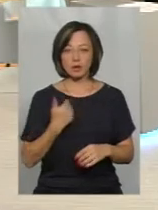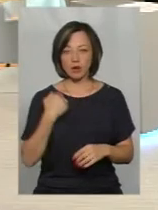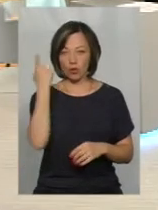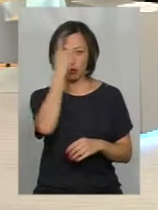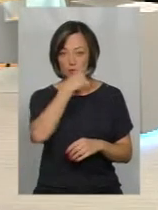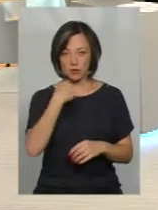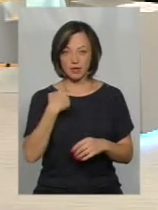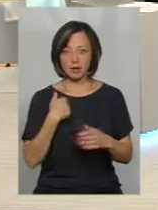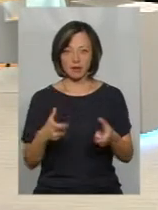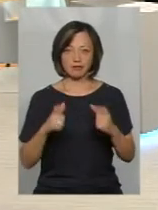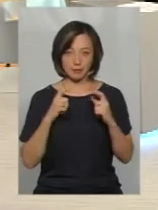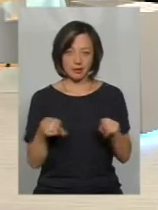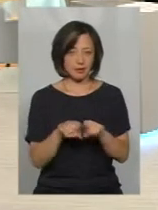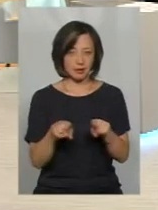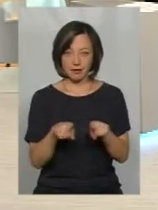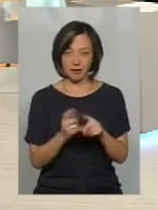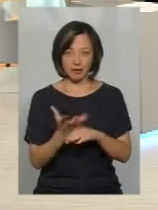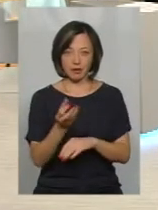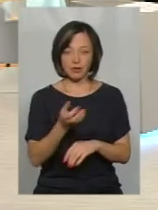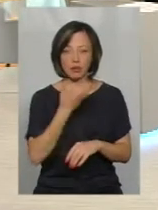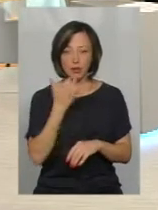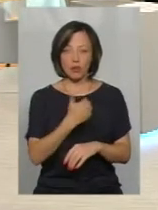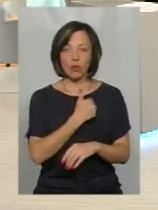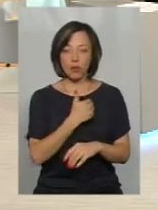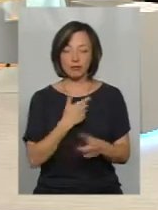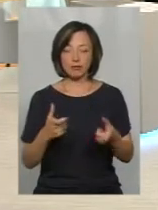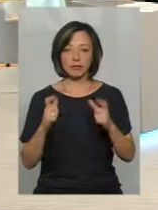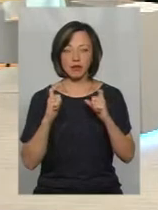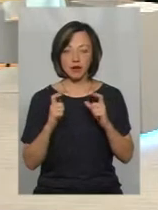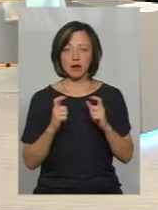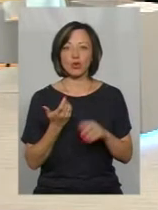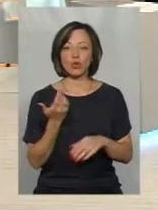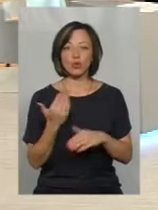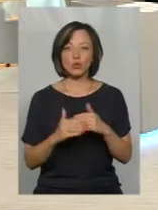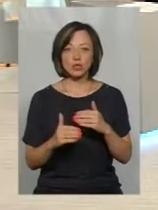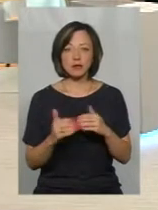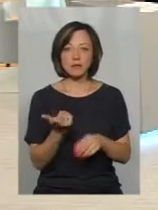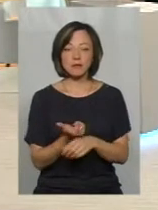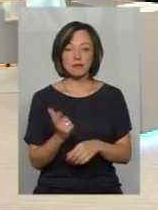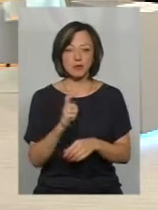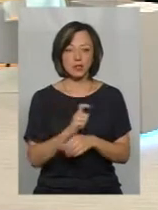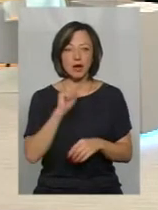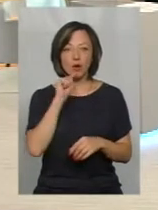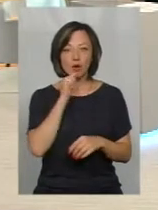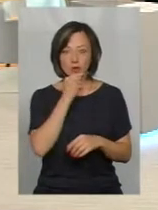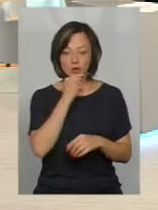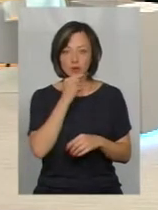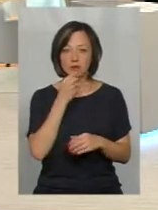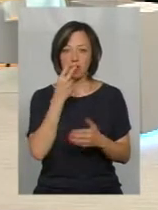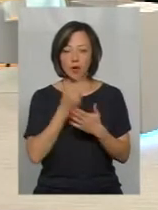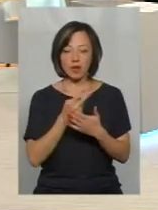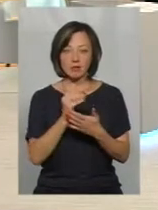теж, я теж отримую платіжки і отримувати ці платіжки вже з більш економічними